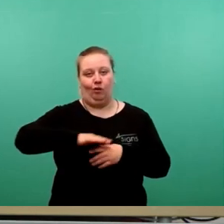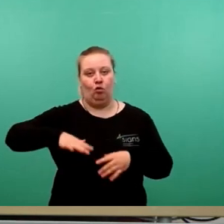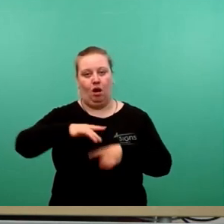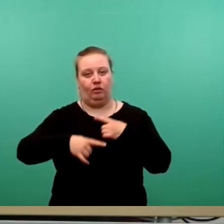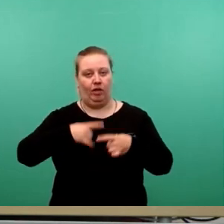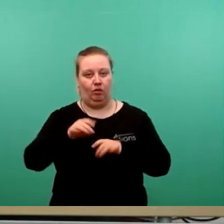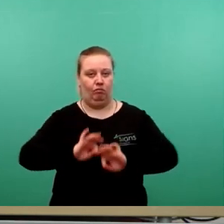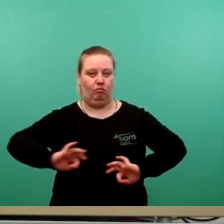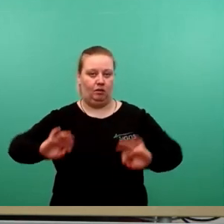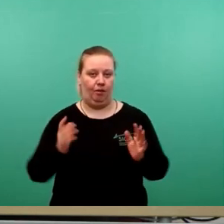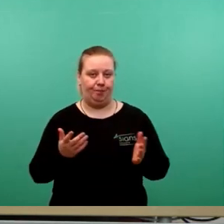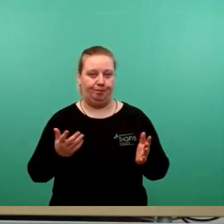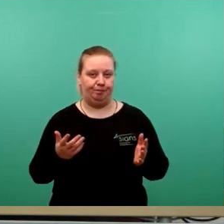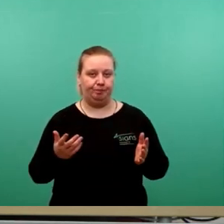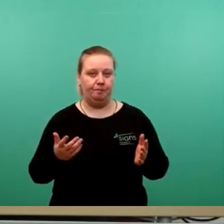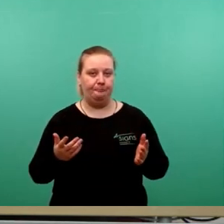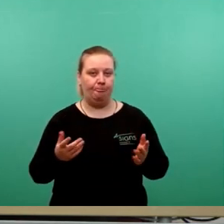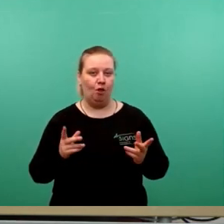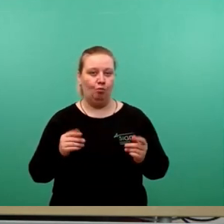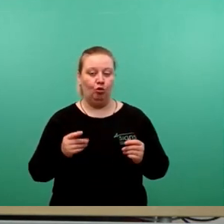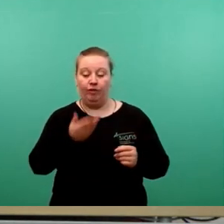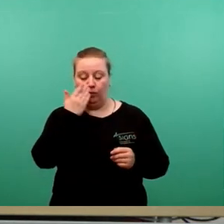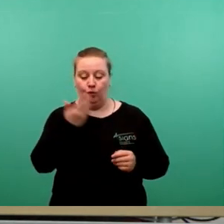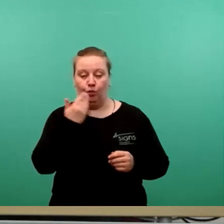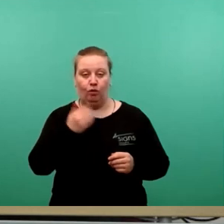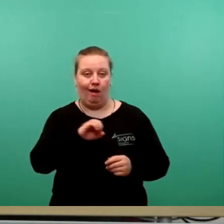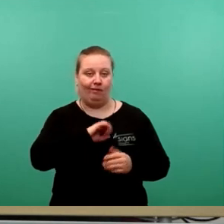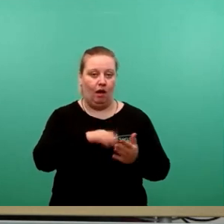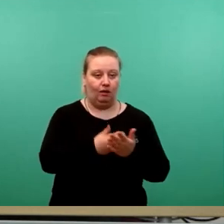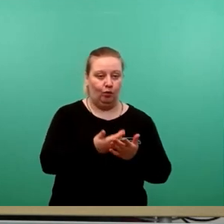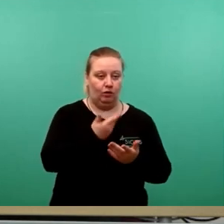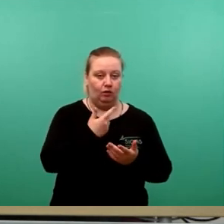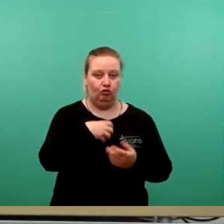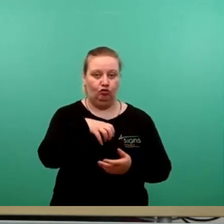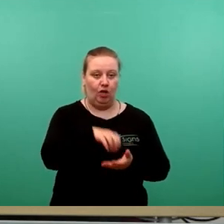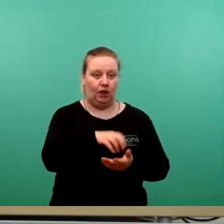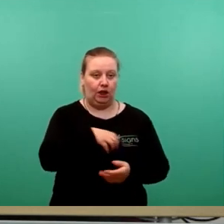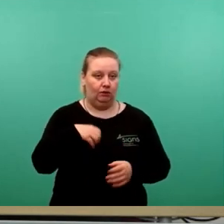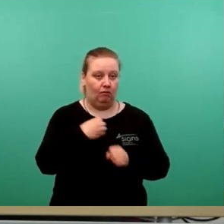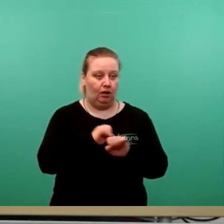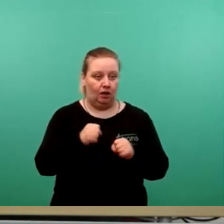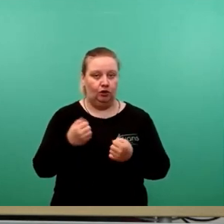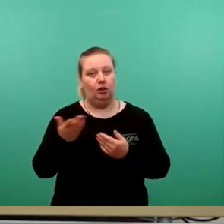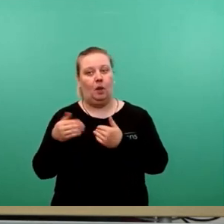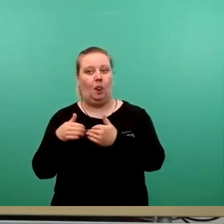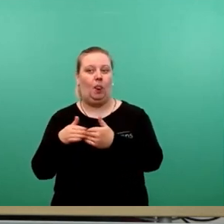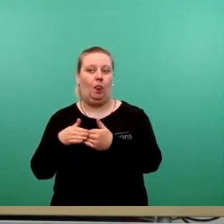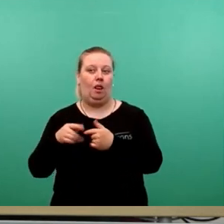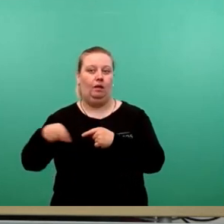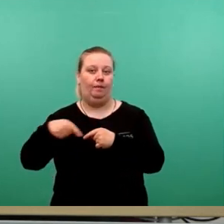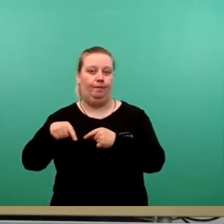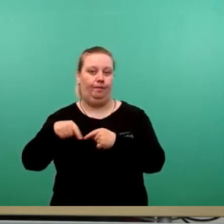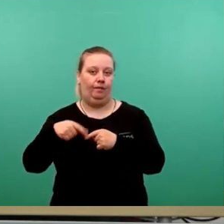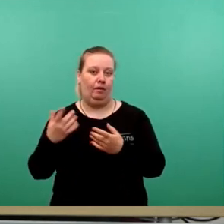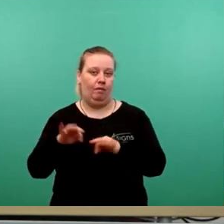und da, wo keine Eigenangebote wir in der Stadt Dresden selber machen können, ist natürlich naheliegend, das ins direkte Umfeld zu